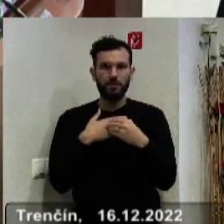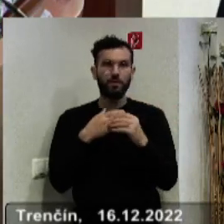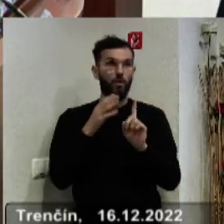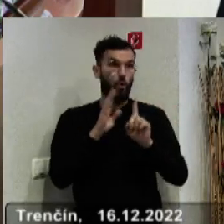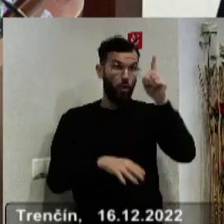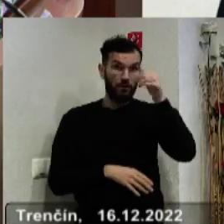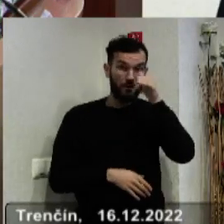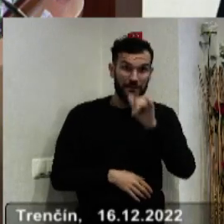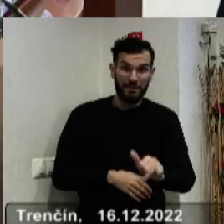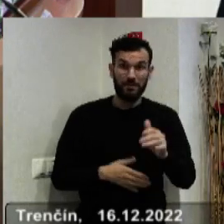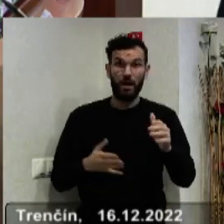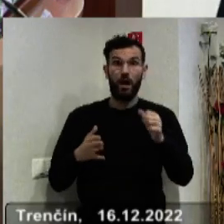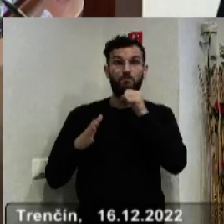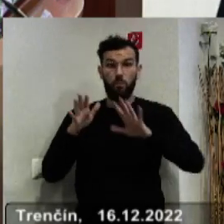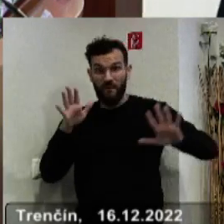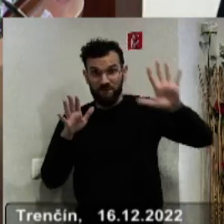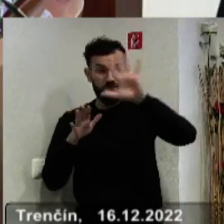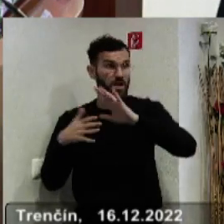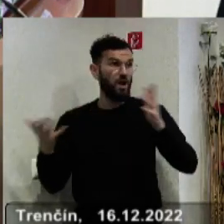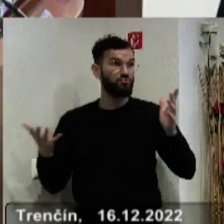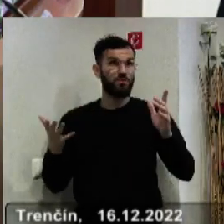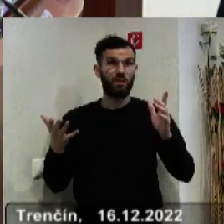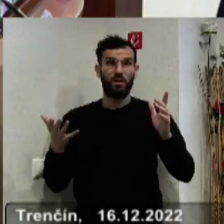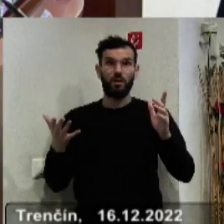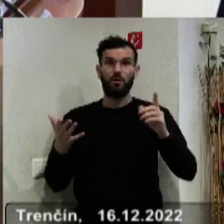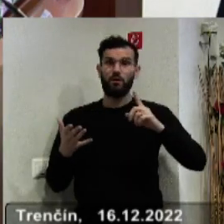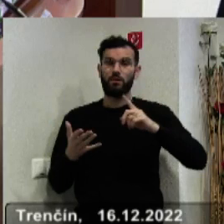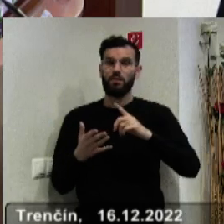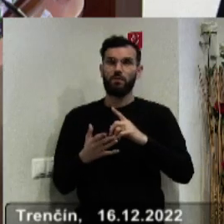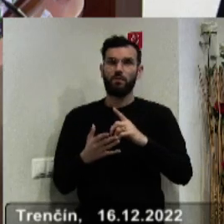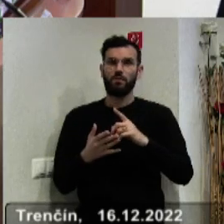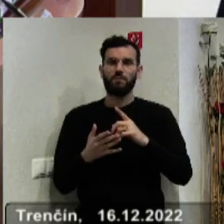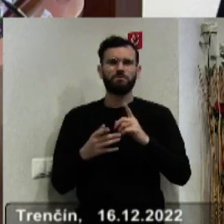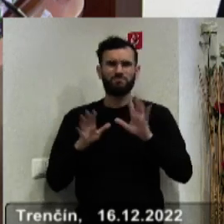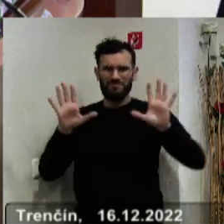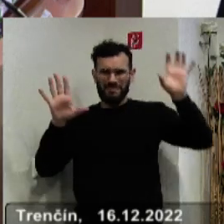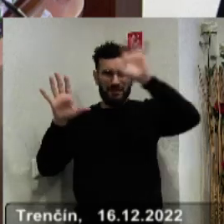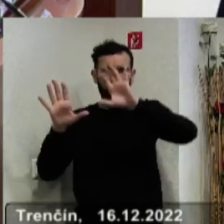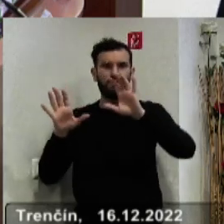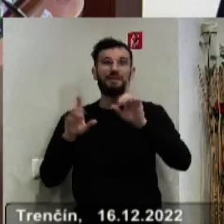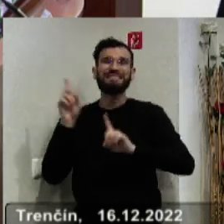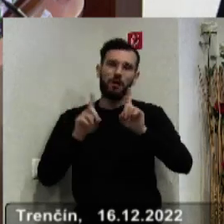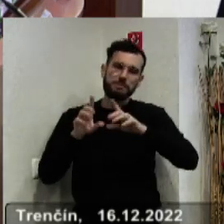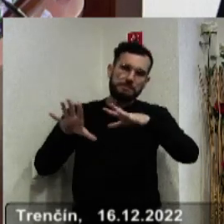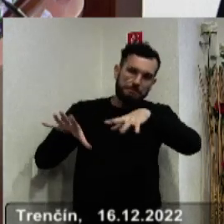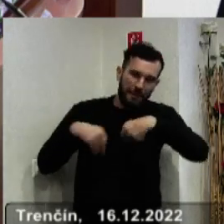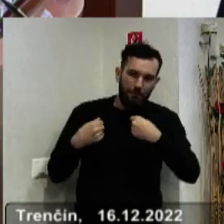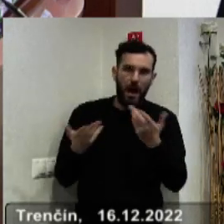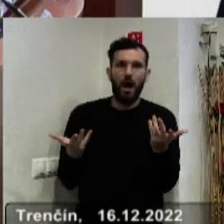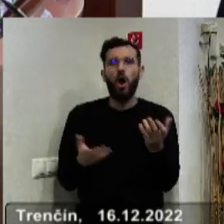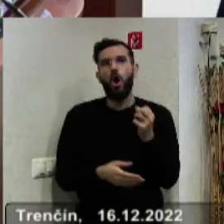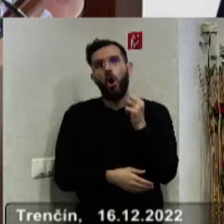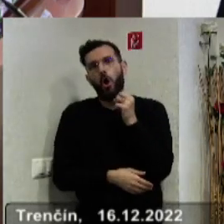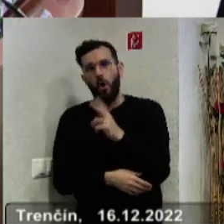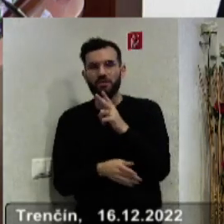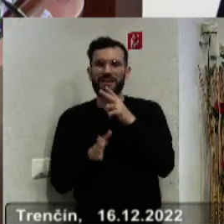od nového mesta nad váhom, z kopaníc vlastne Mijavských. Niektoré veci nám boli akceptované ŽSSK,